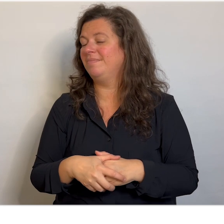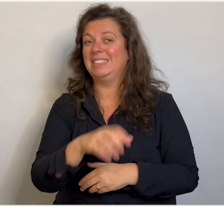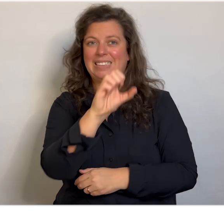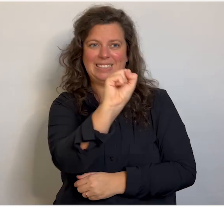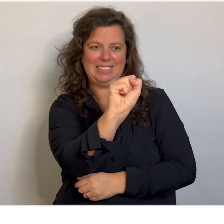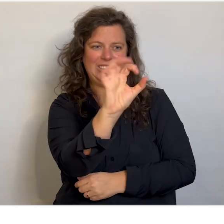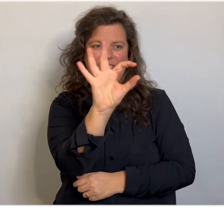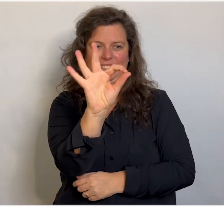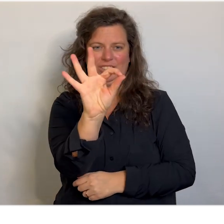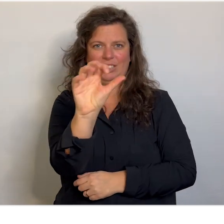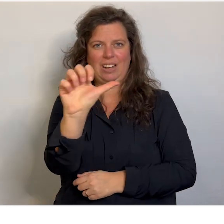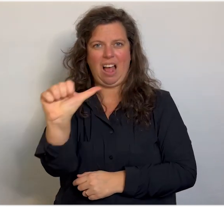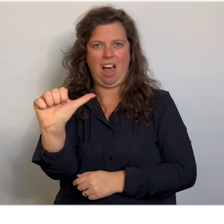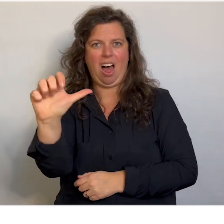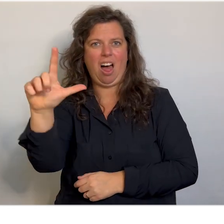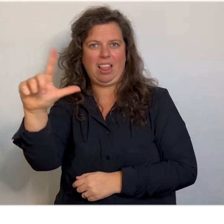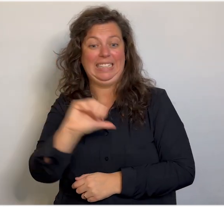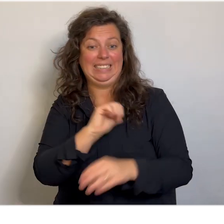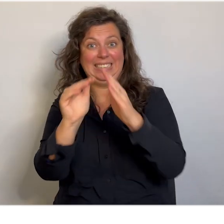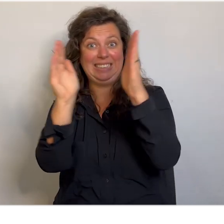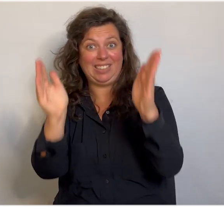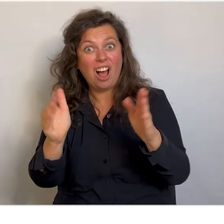Het woord is stal. Welk